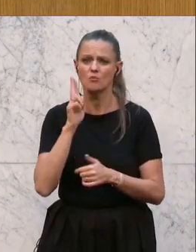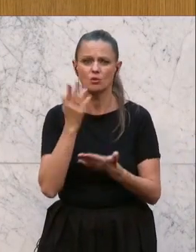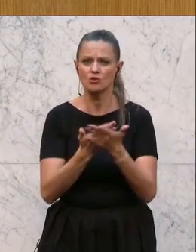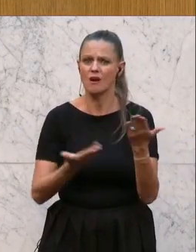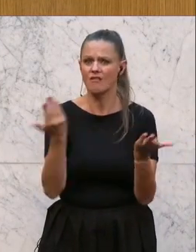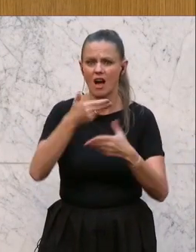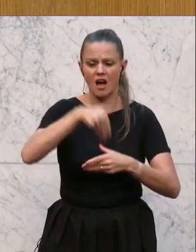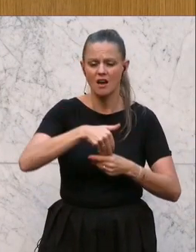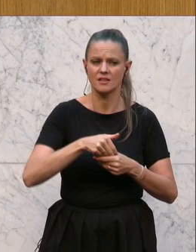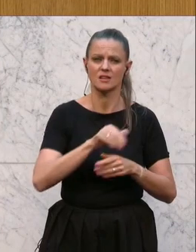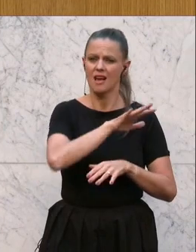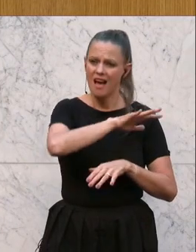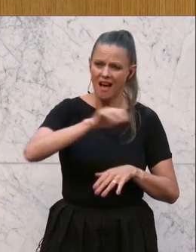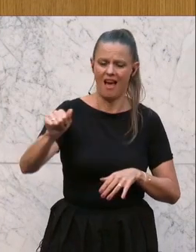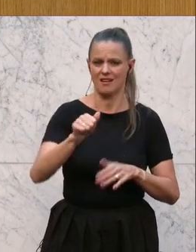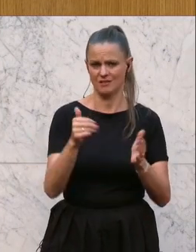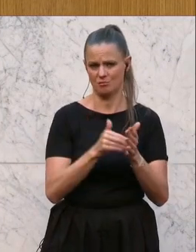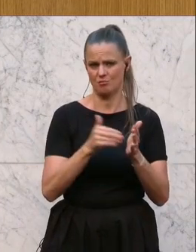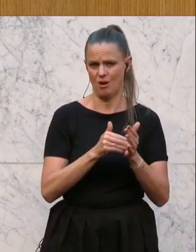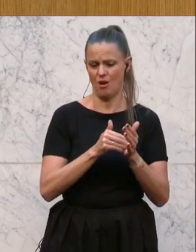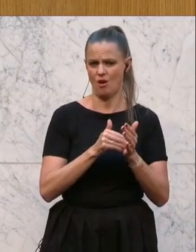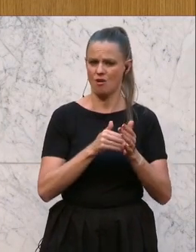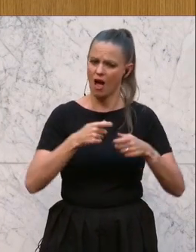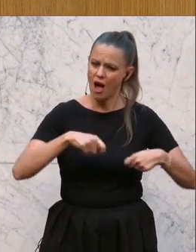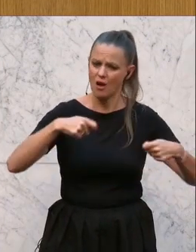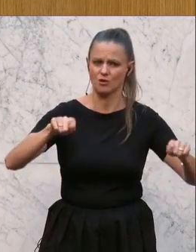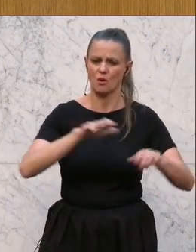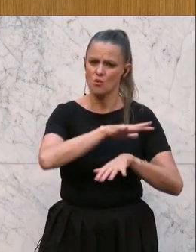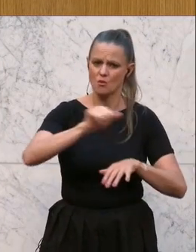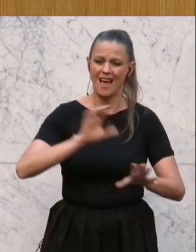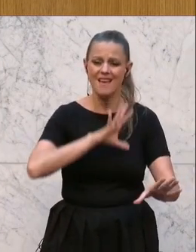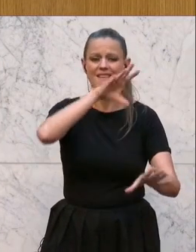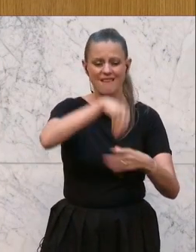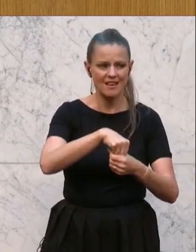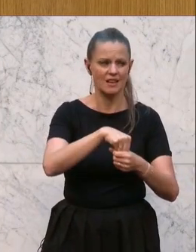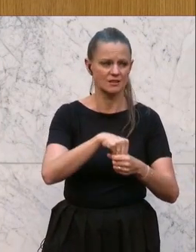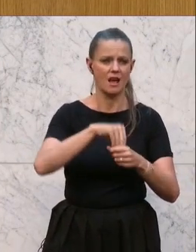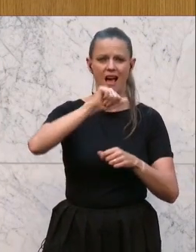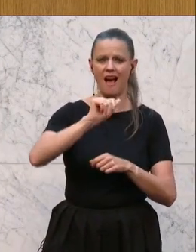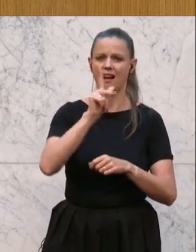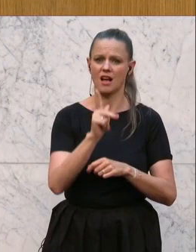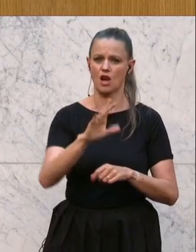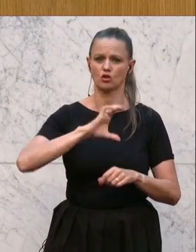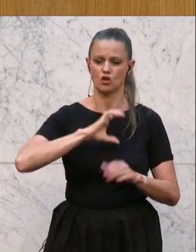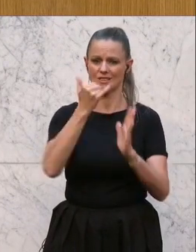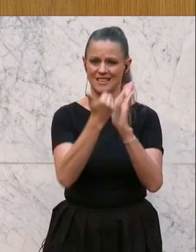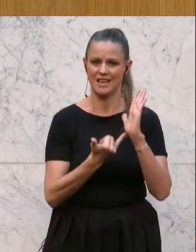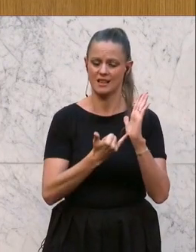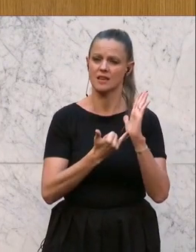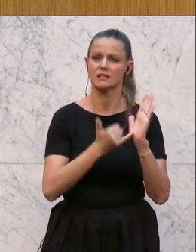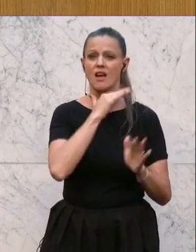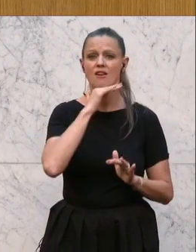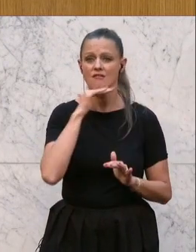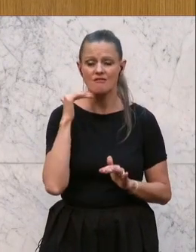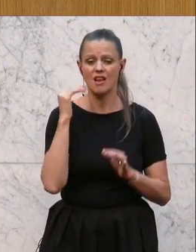spricht. Ein flächendeckter Ausbau wäre einmal ein echter Erfolg für unser Land, inklusive dem AK-Chancenindex, wo viele Probleme